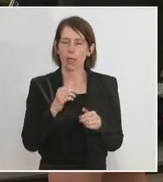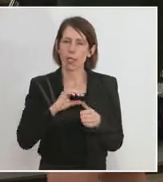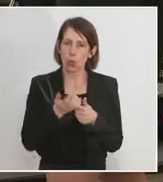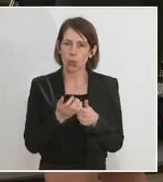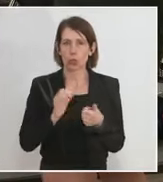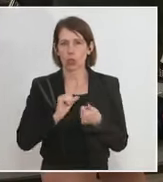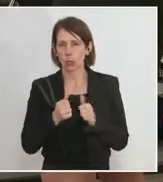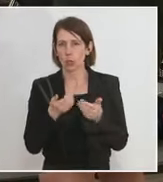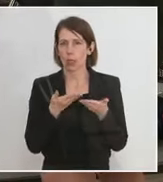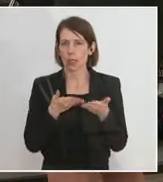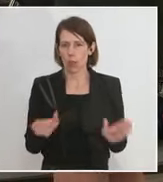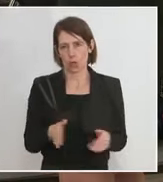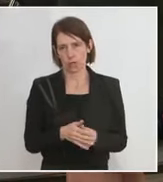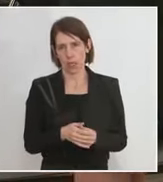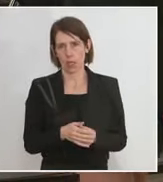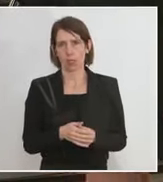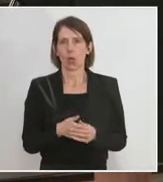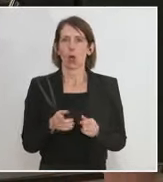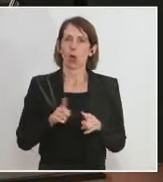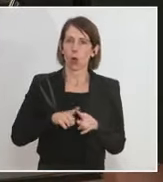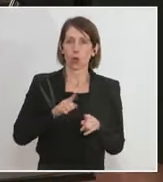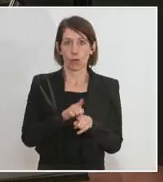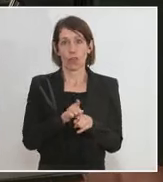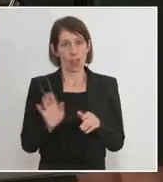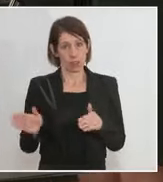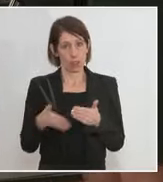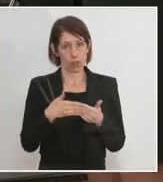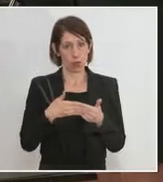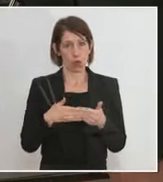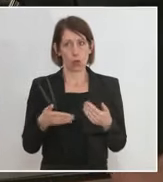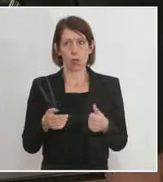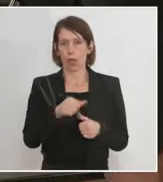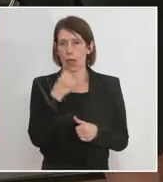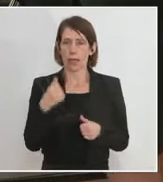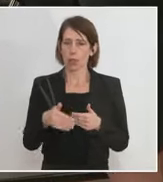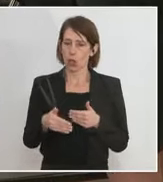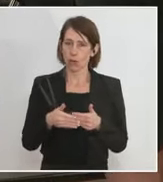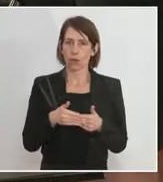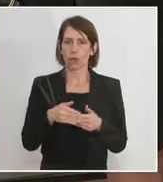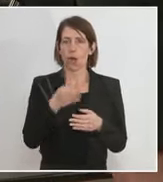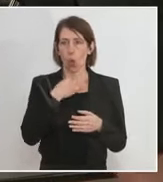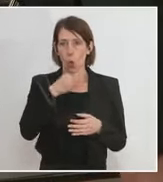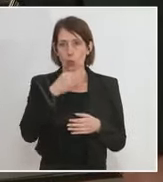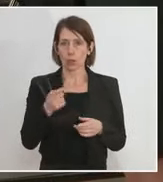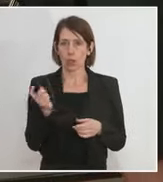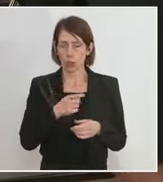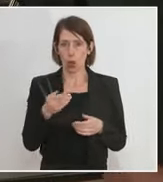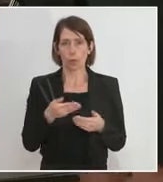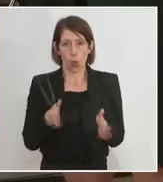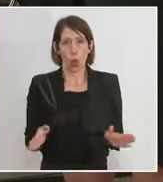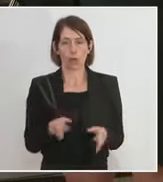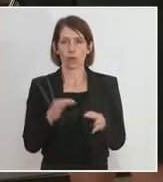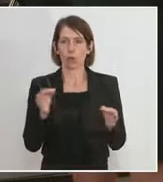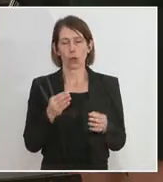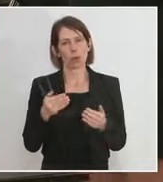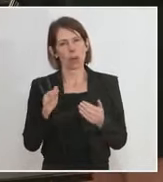zu machen und wann etwaig wieder zu? Also wird es vor Ostern einen Öffnungsschritt geben oder eher gehen Pfingsten